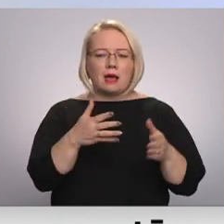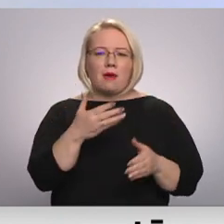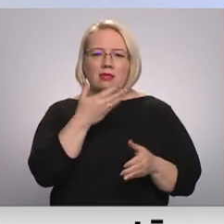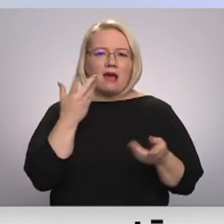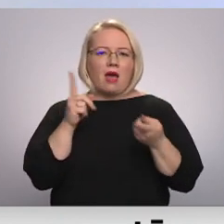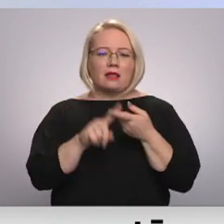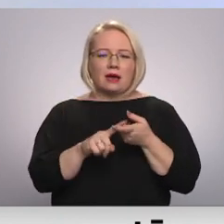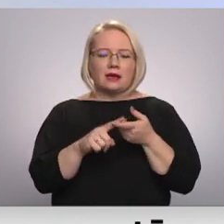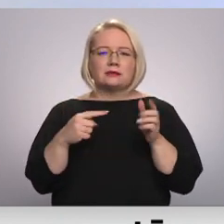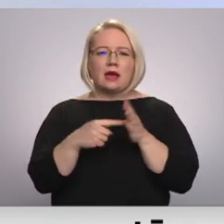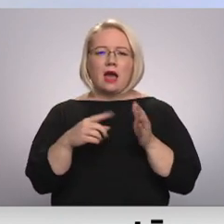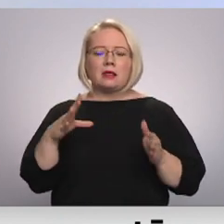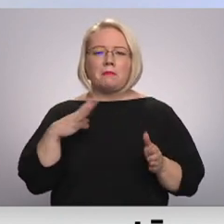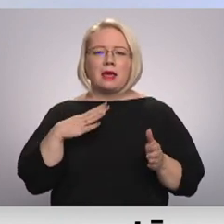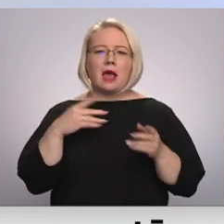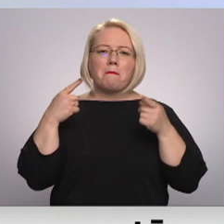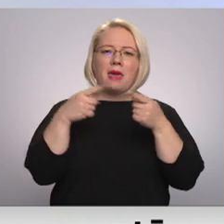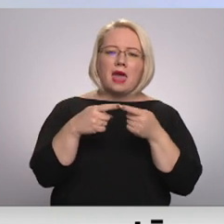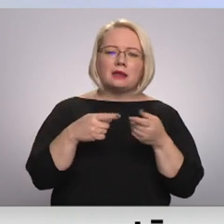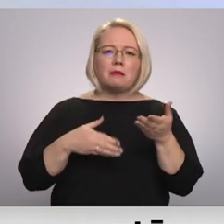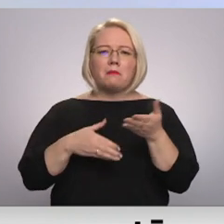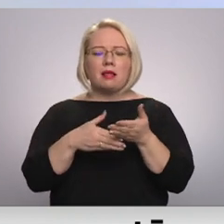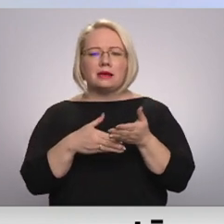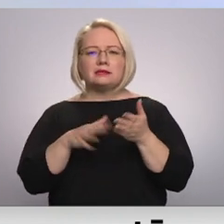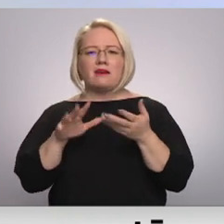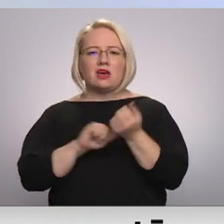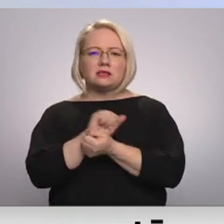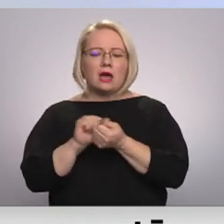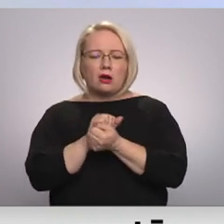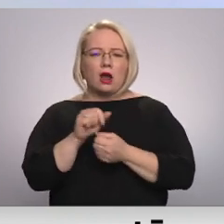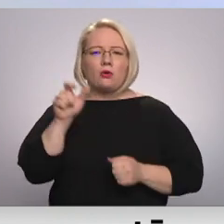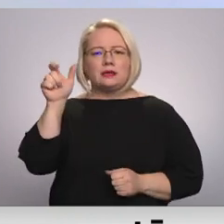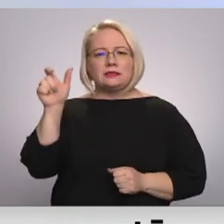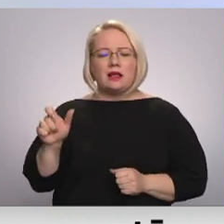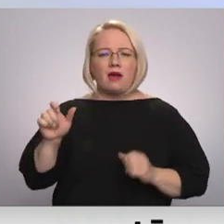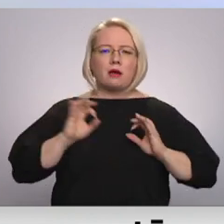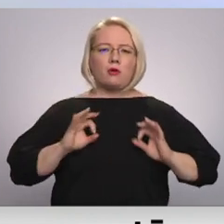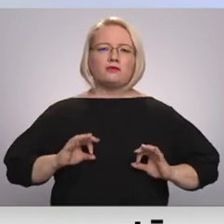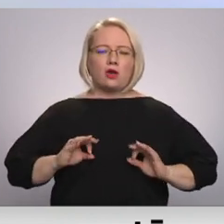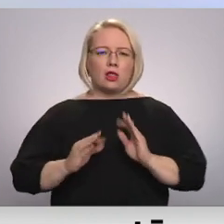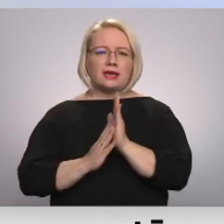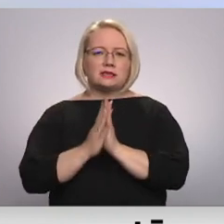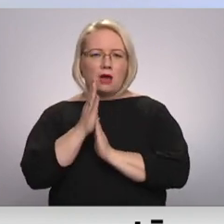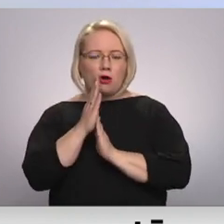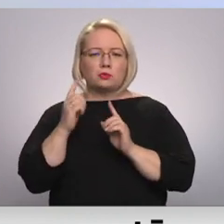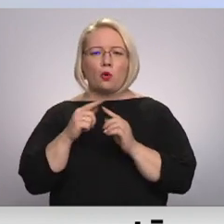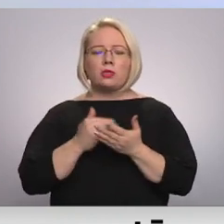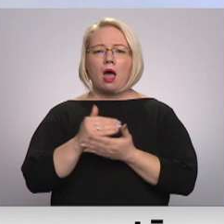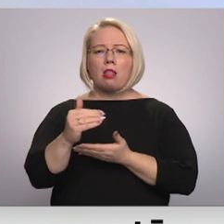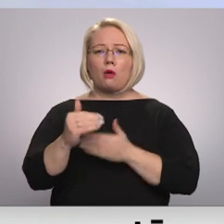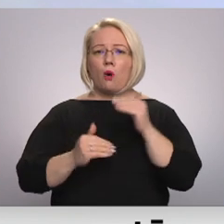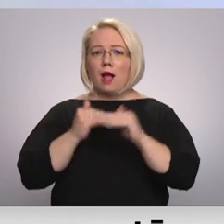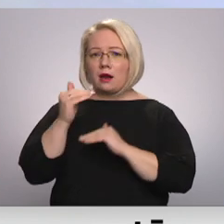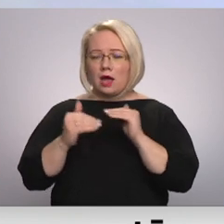no tā, kādi ir bijuši mērķi palīdzēt vai sagraut šī cilvēka profesionālo izaugsmi un tālāko karjeru.